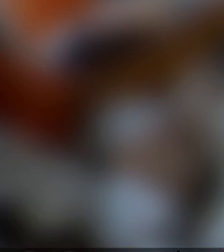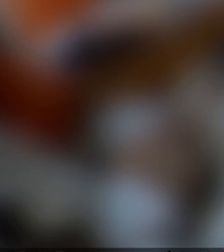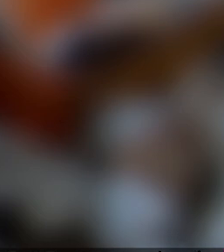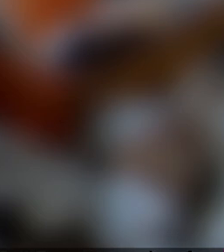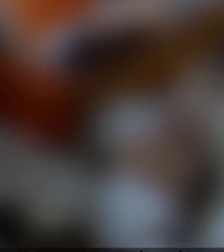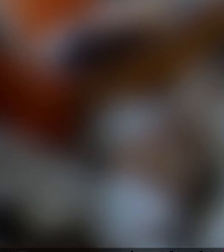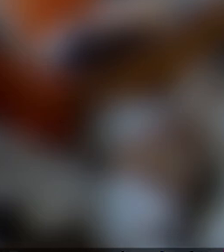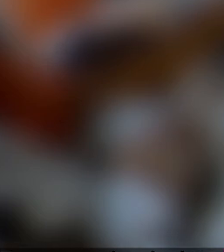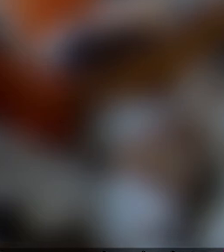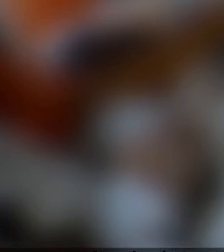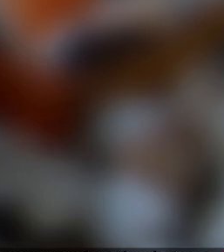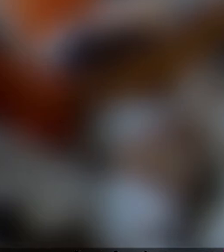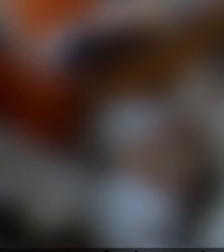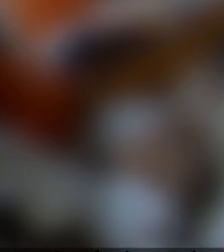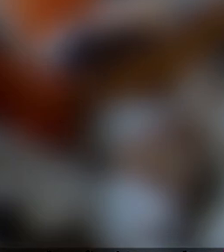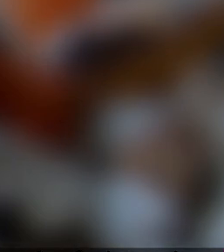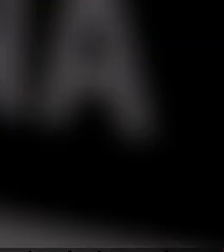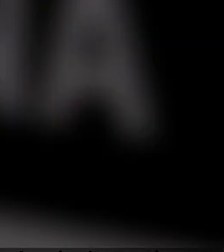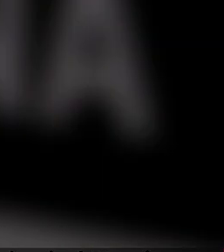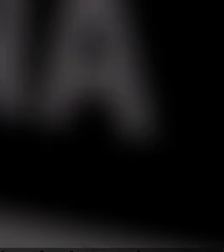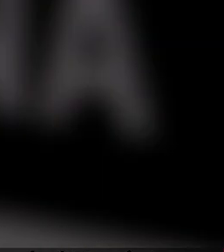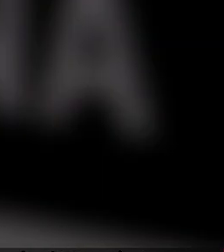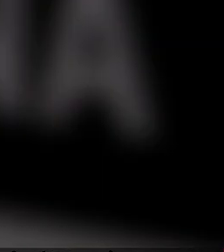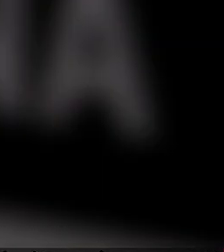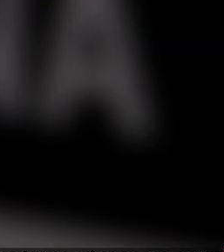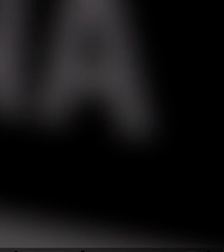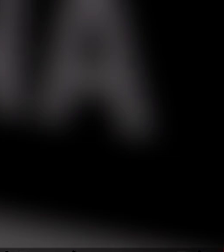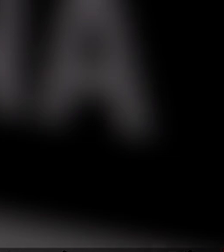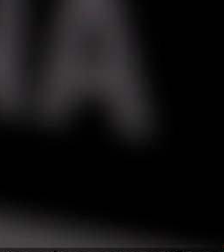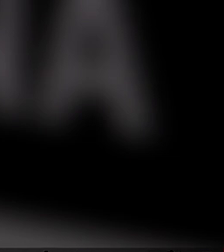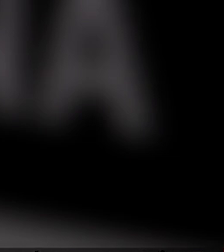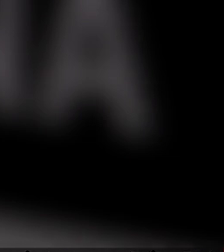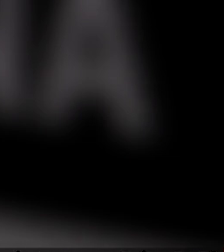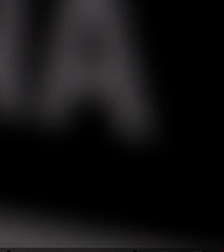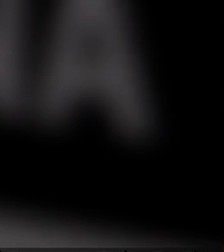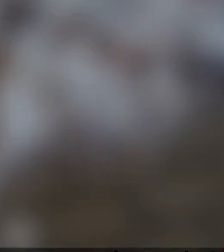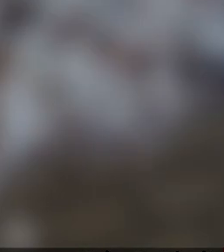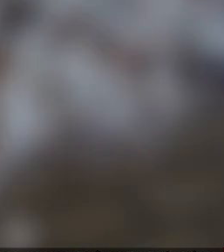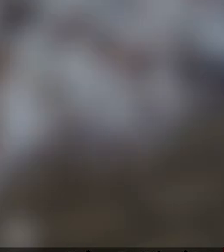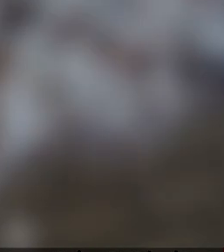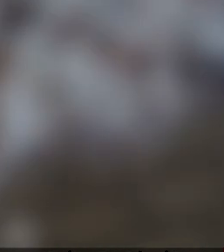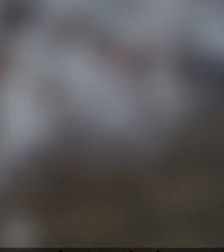Kurš uzņēmums 2019. gadā bija lielākais darba devējs Daugavpilī – Daugavpils reģionālā slimnīca,